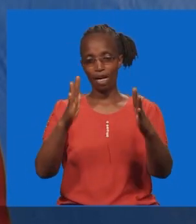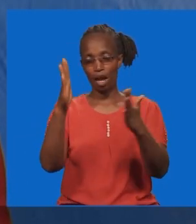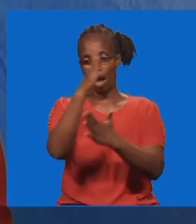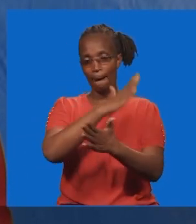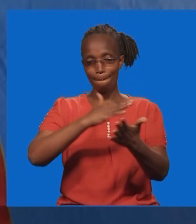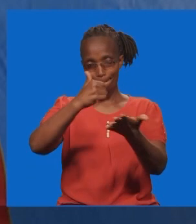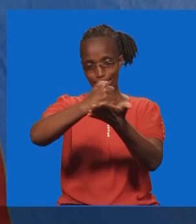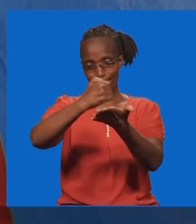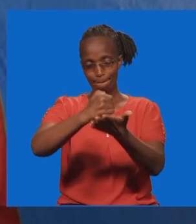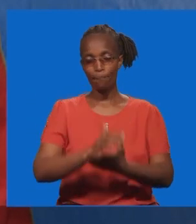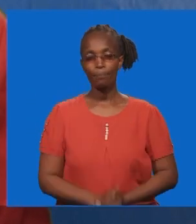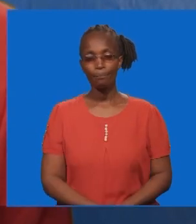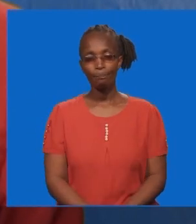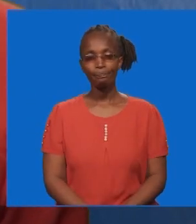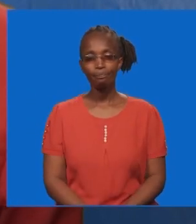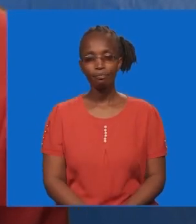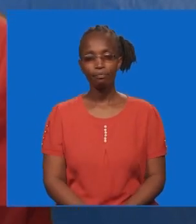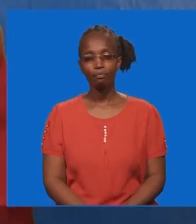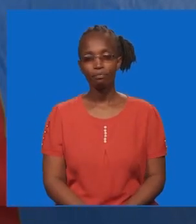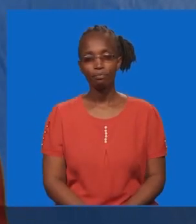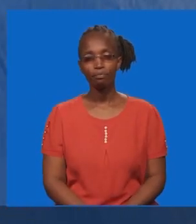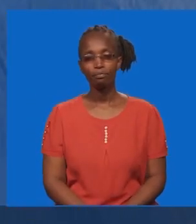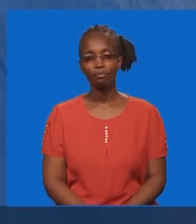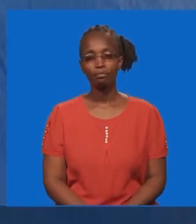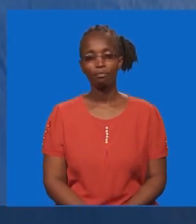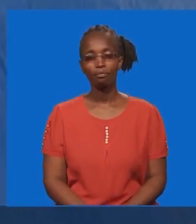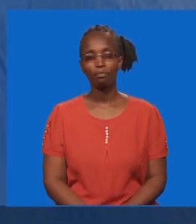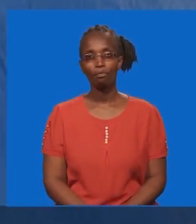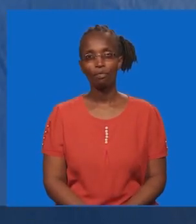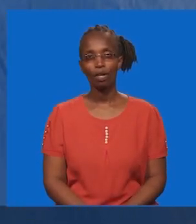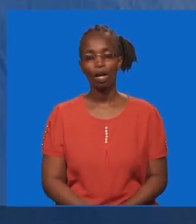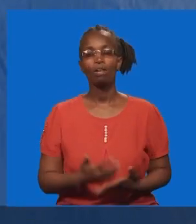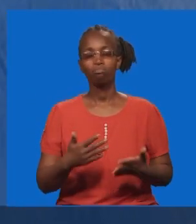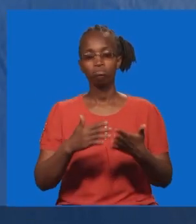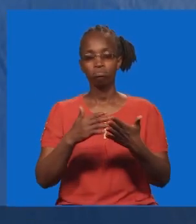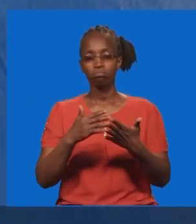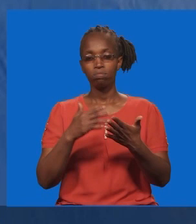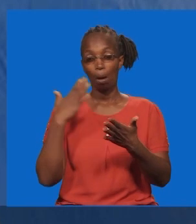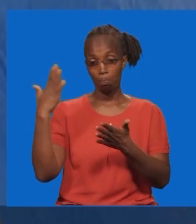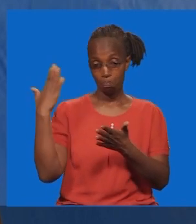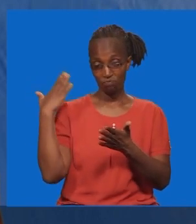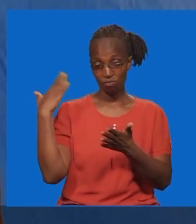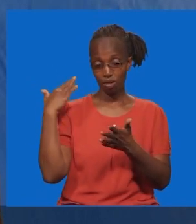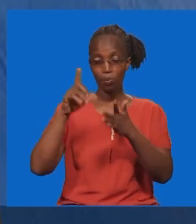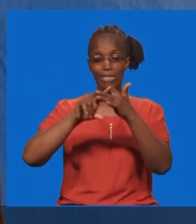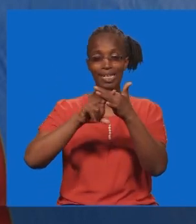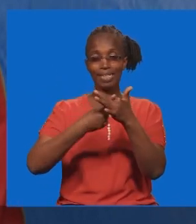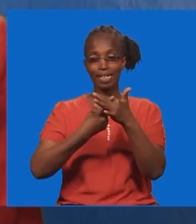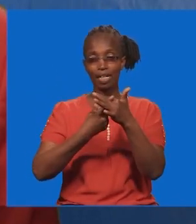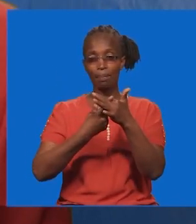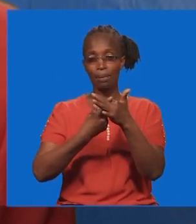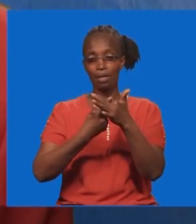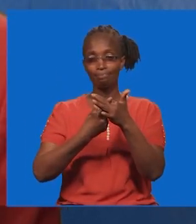tunaomba. Amina. Mtanzamaji, mpendwa, subu ya leo. Kama vile, nilivyo tangulia na